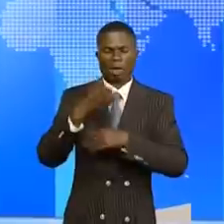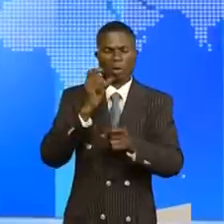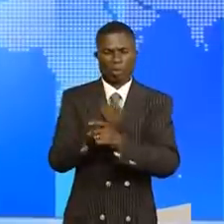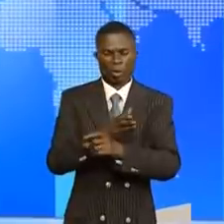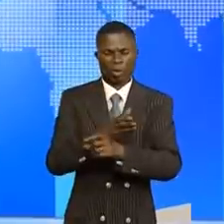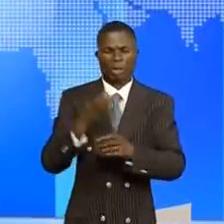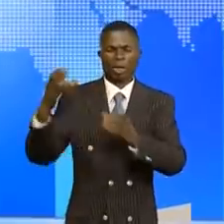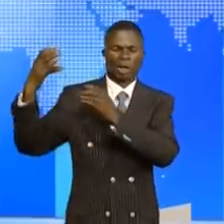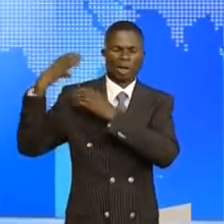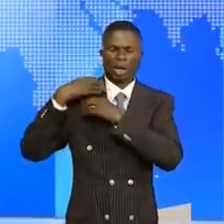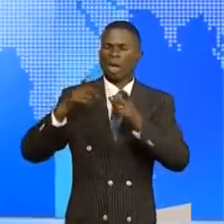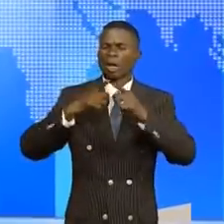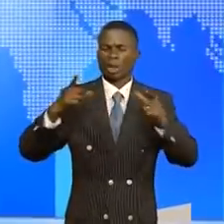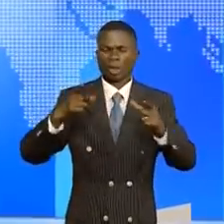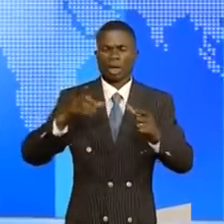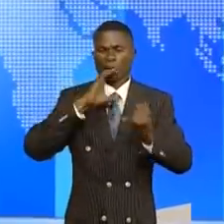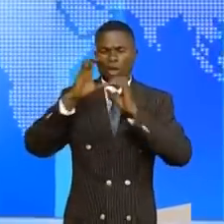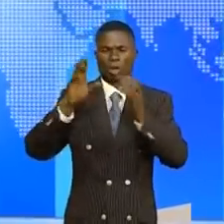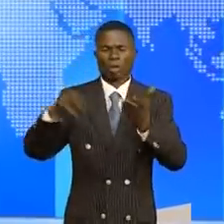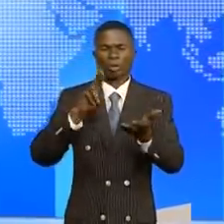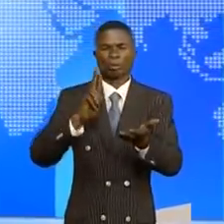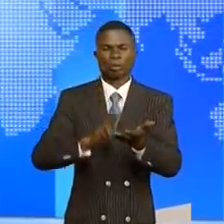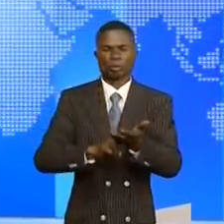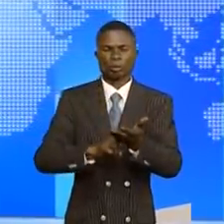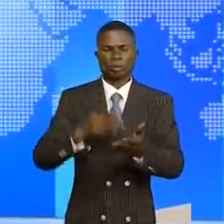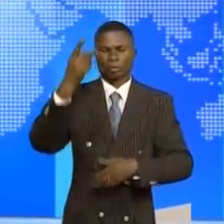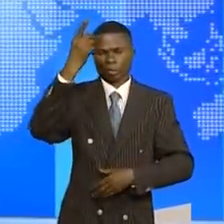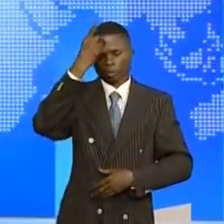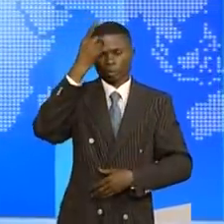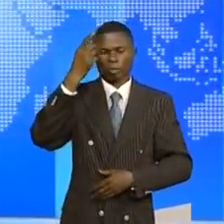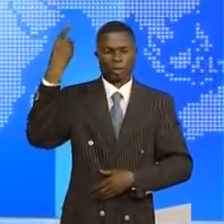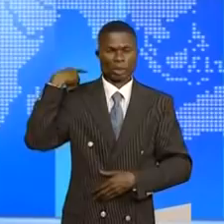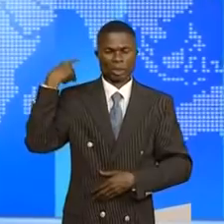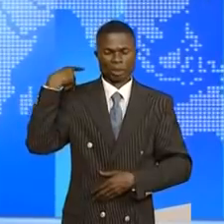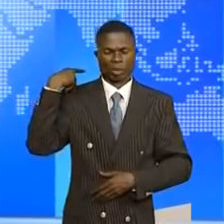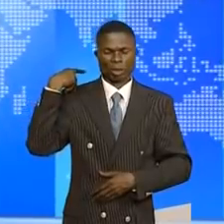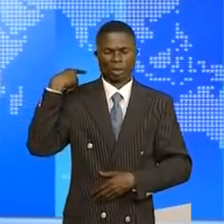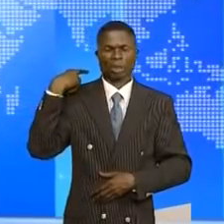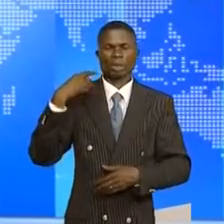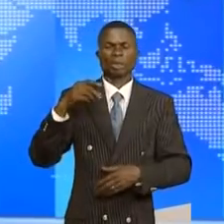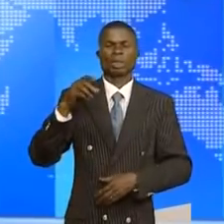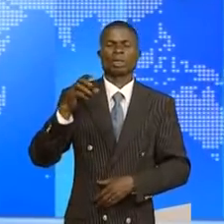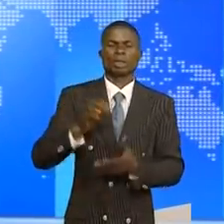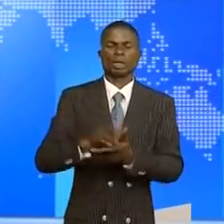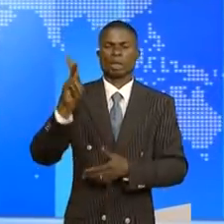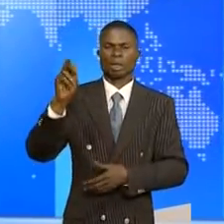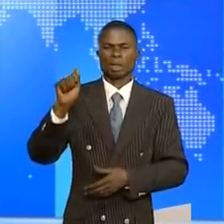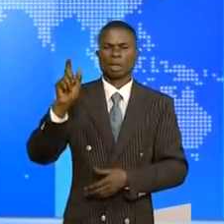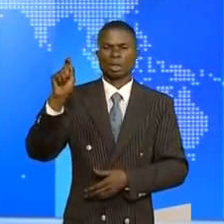de vos lourdes tâches. » Un communiqué signé honorable Cédric Chisanga Kapumba.